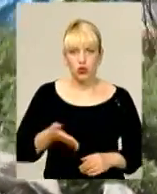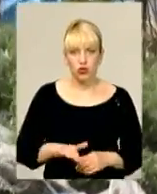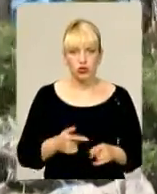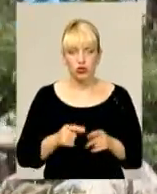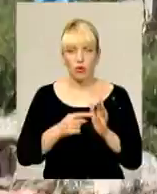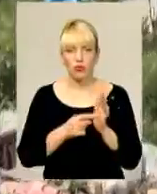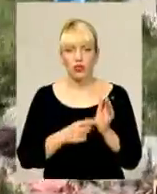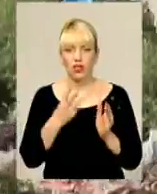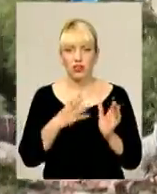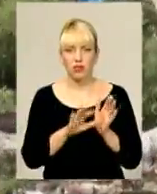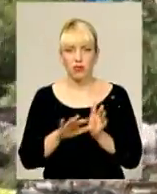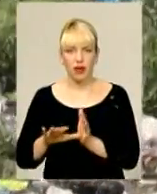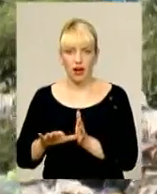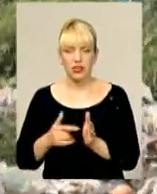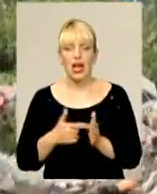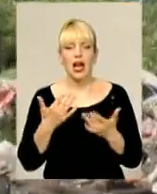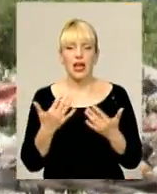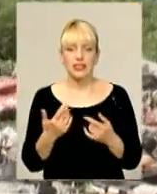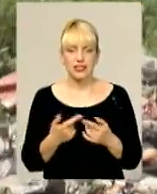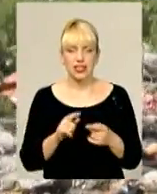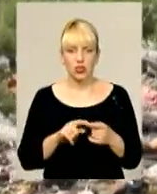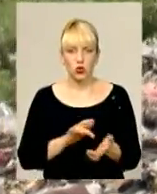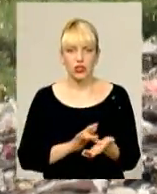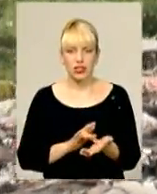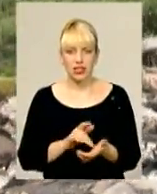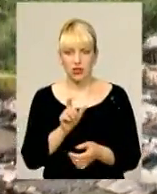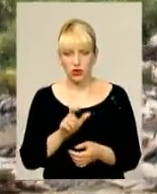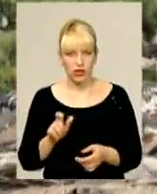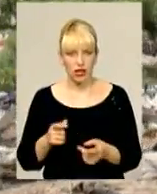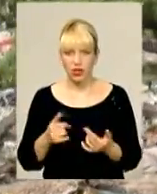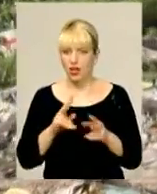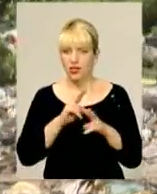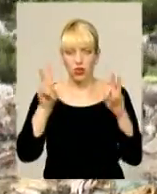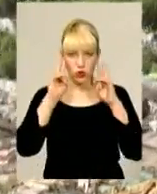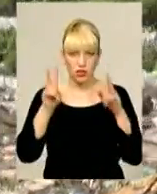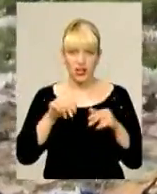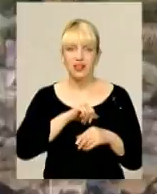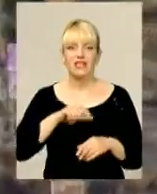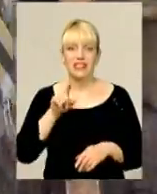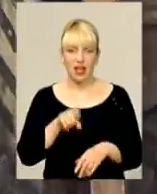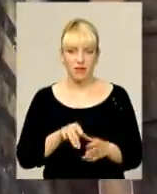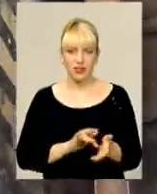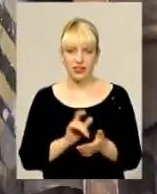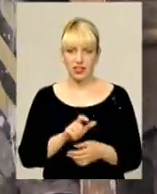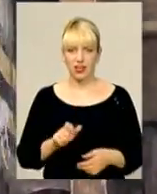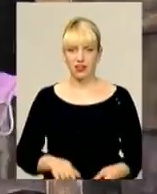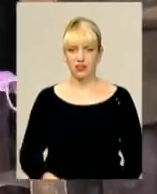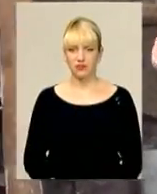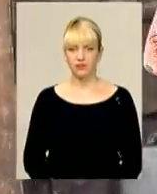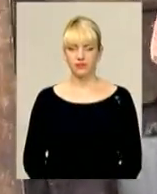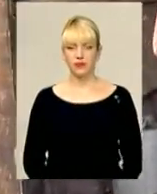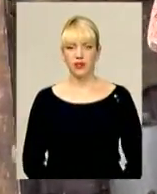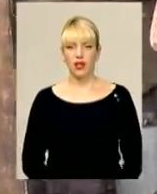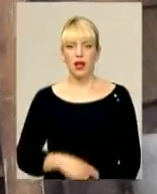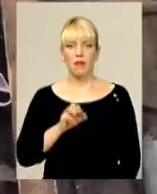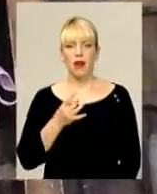поділена на три бригади. А от скільки саме ромів тут мешкає, не знає ніхто, навіть самі цигани. Много дітей у мене. У